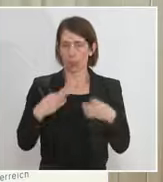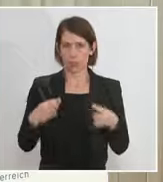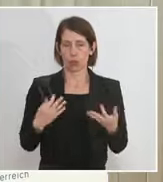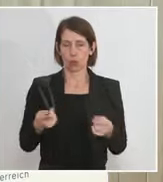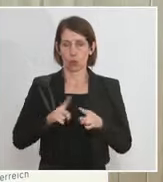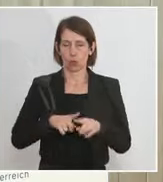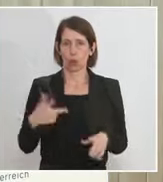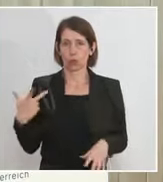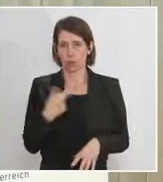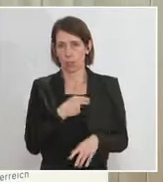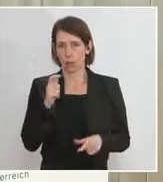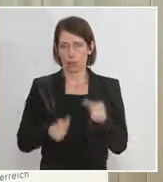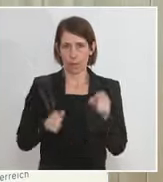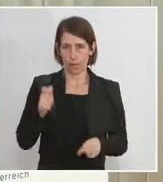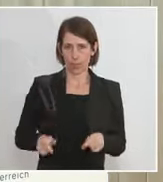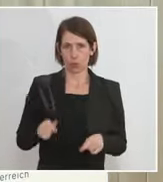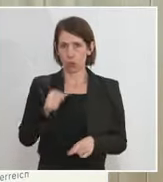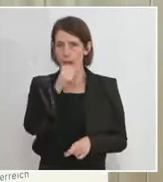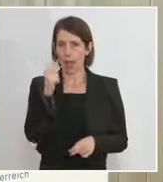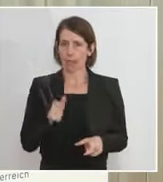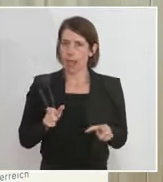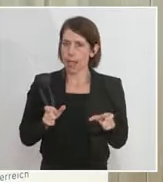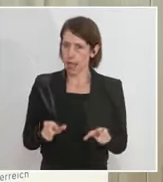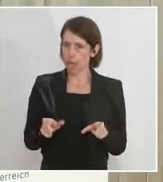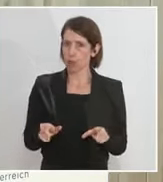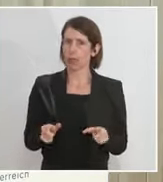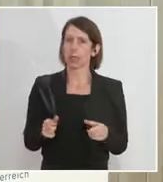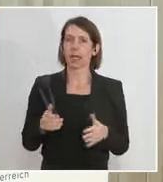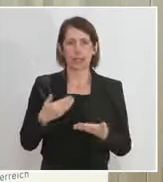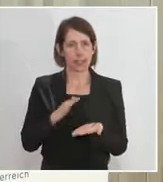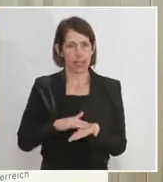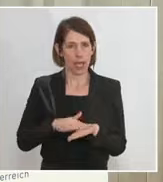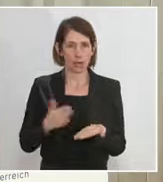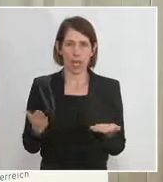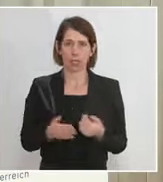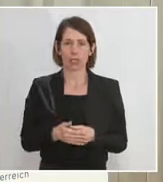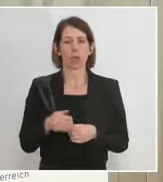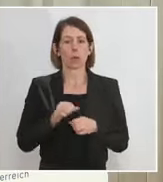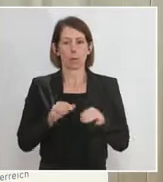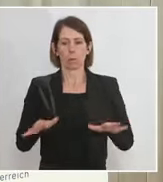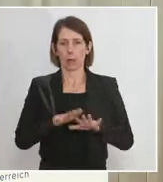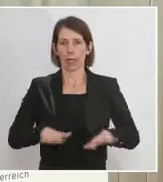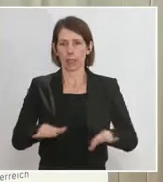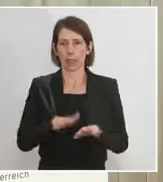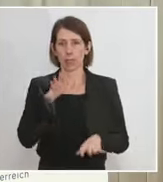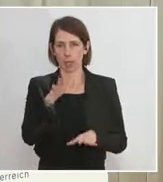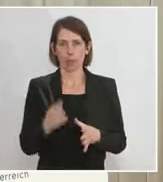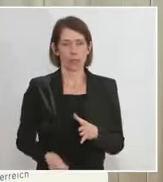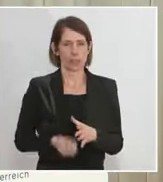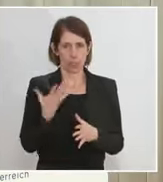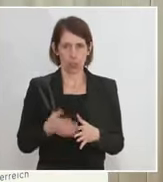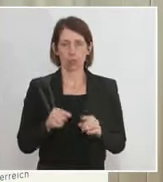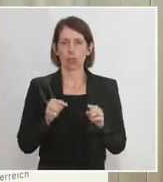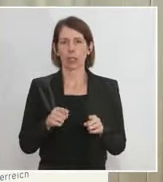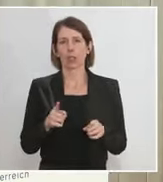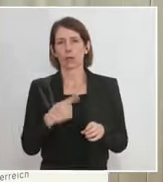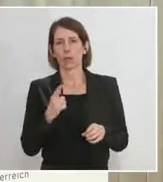Geimpften, das heißt ein Immunitätsnachweis auf breite Ebene, der dann entstehen wird. Und da gehen wir